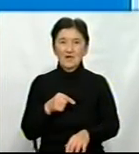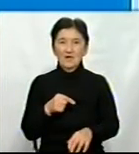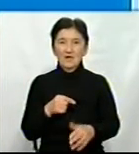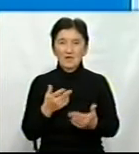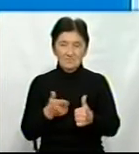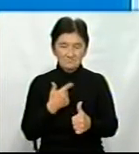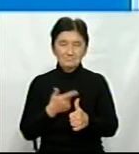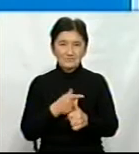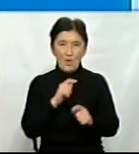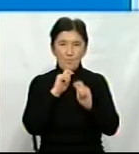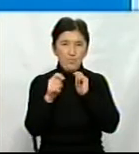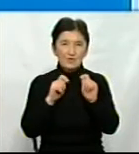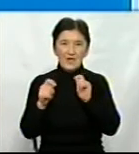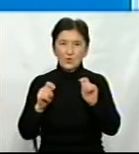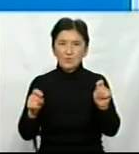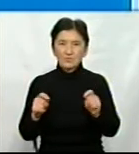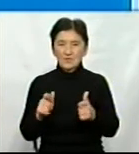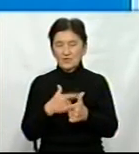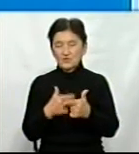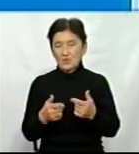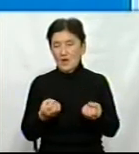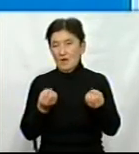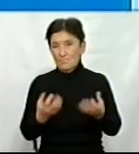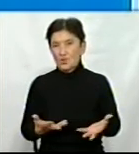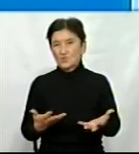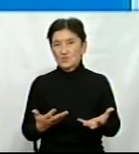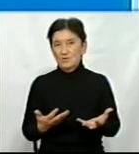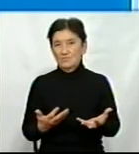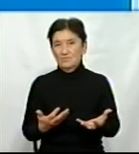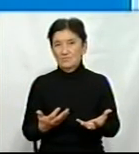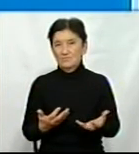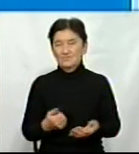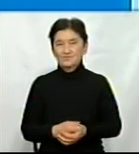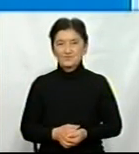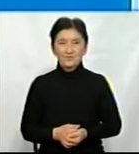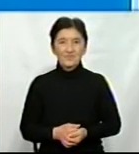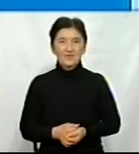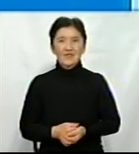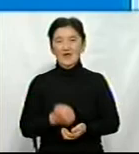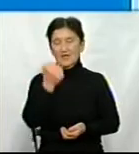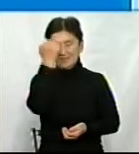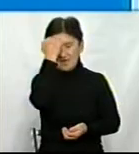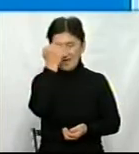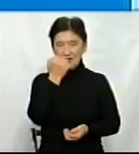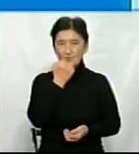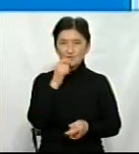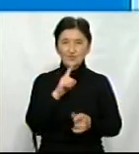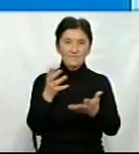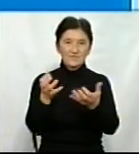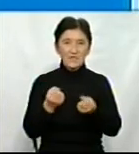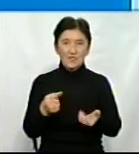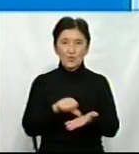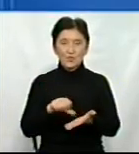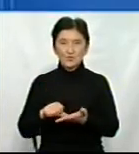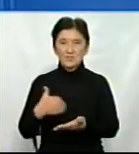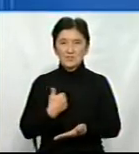подарунками чи просто корисними продуктами. Дякую вам. Дуже дякую, що погодилися взяти участь у нашій програмі. Ми вас